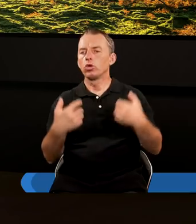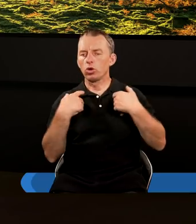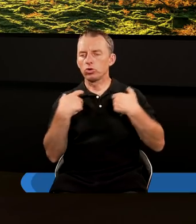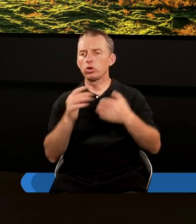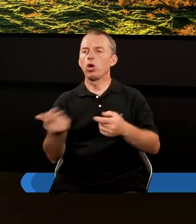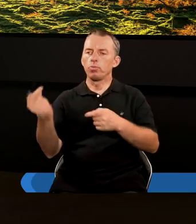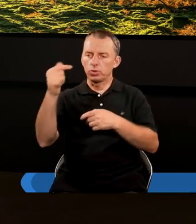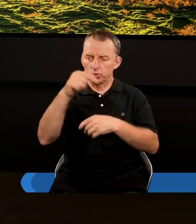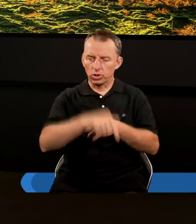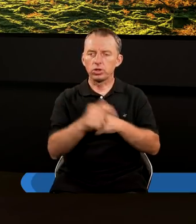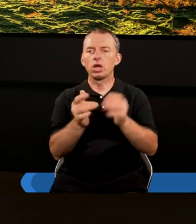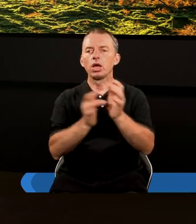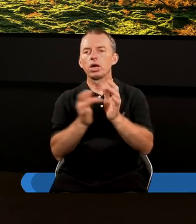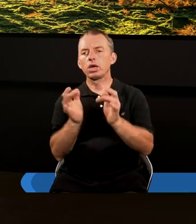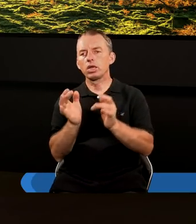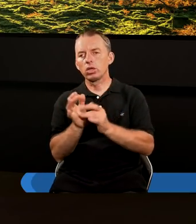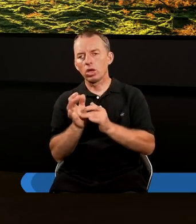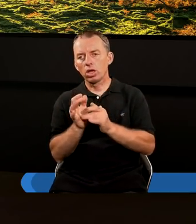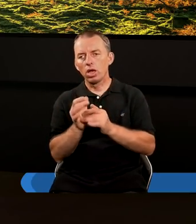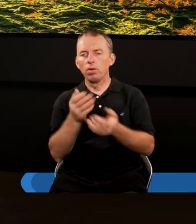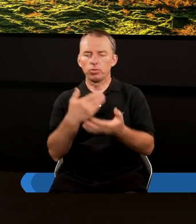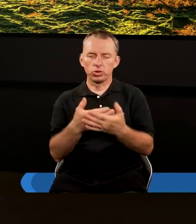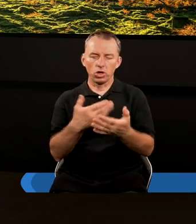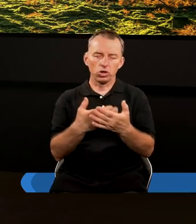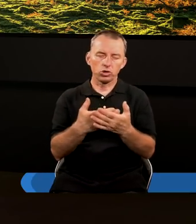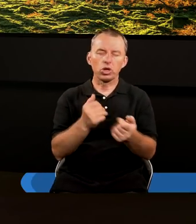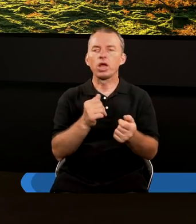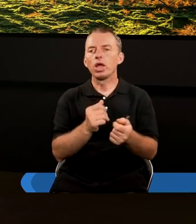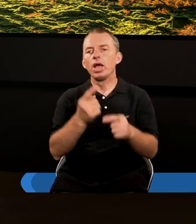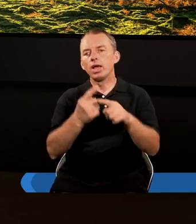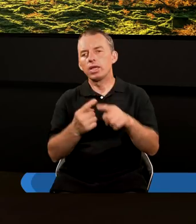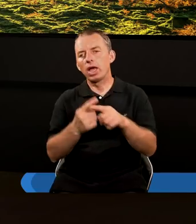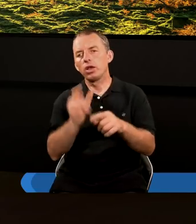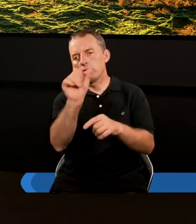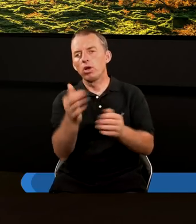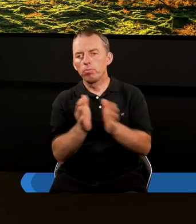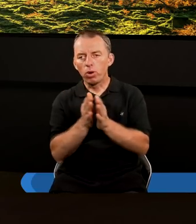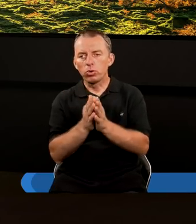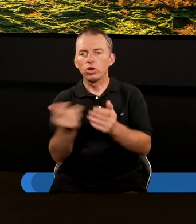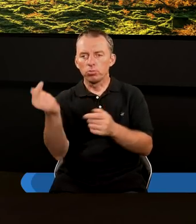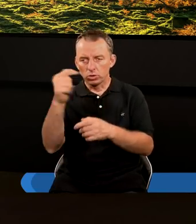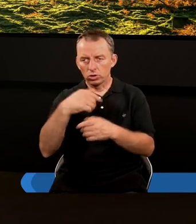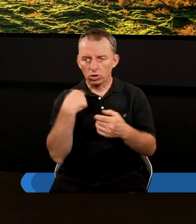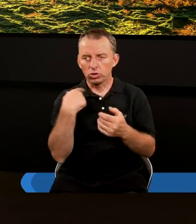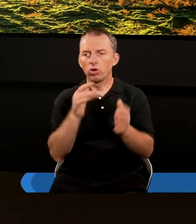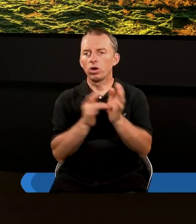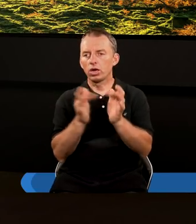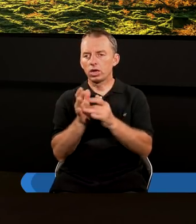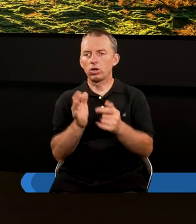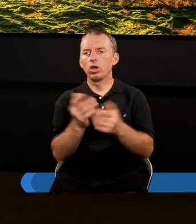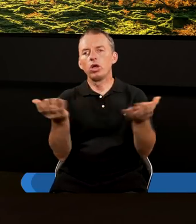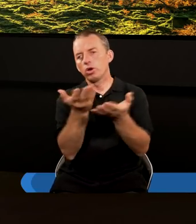przyjścia Chrystusa. No ale przecież zanim ci pobożni dożyją przyjścia Chrystusa,